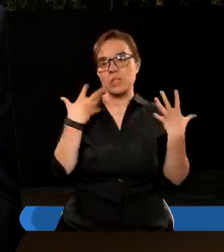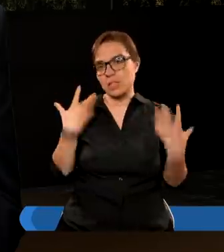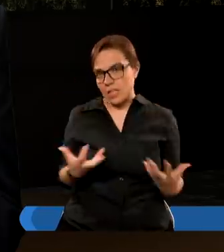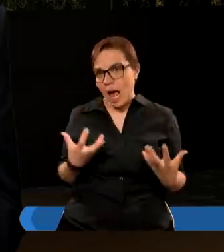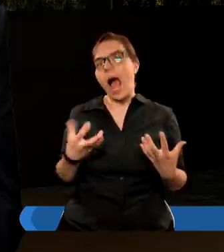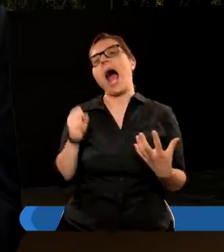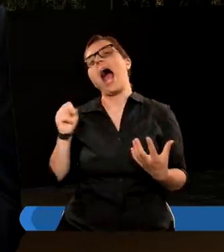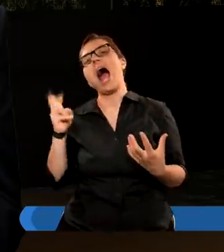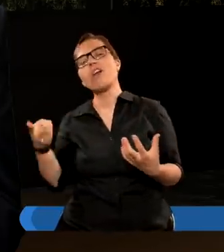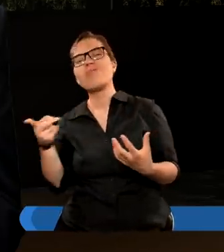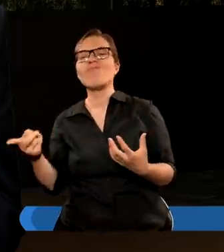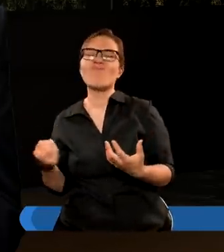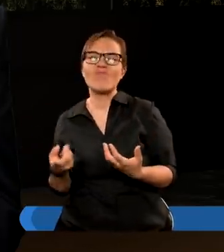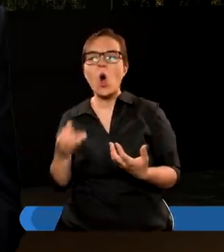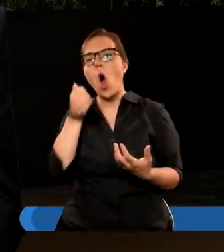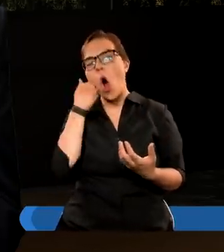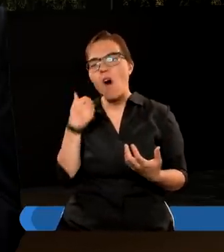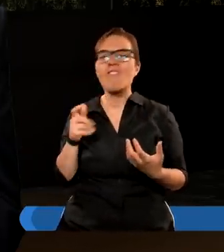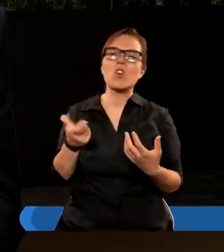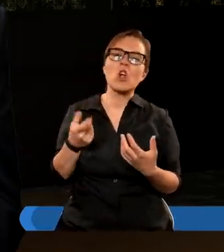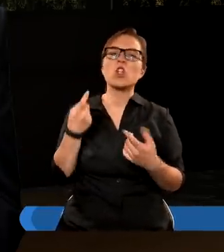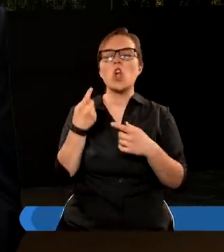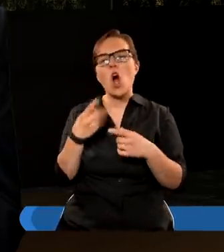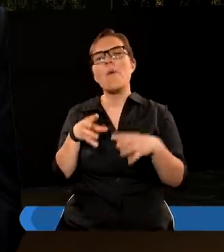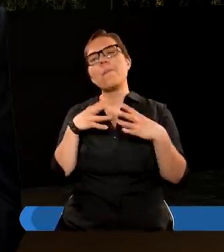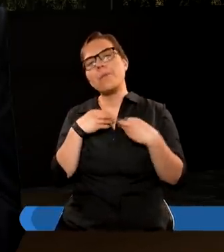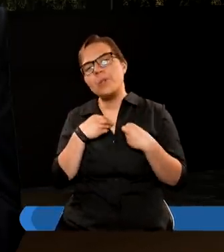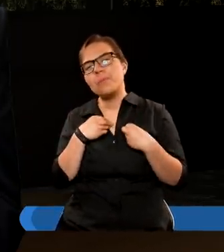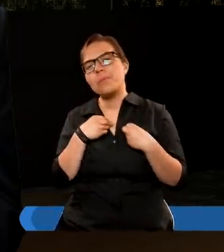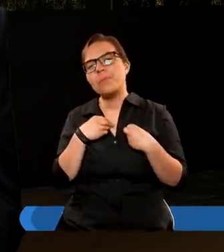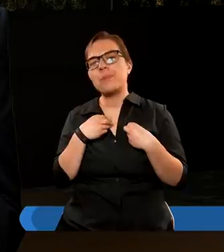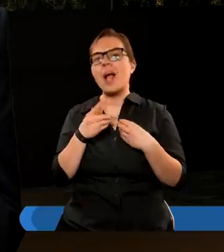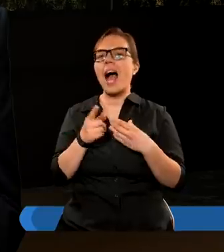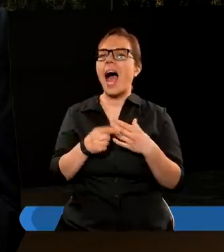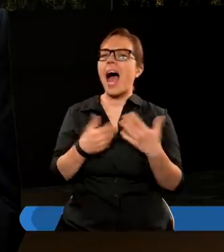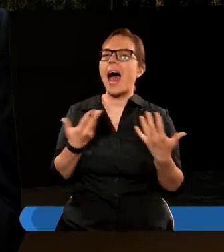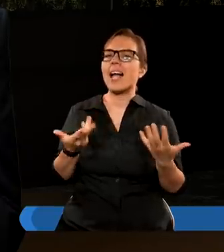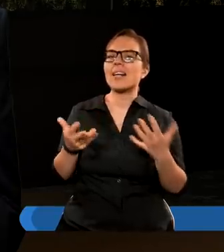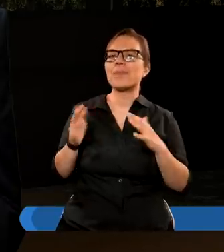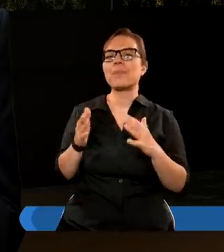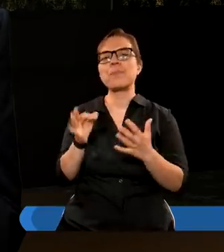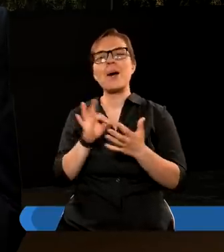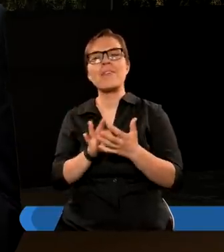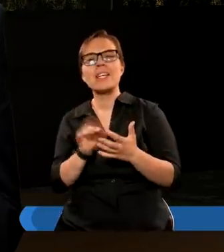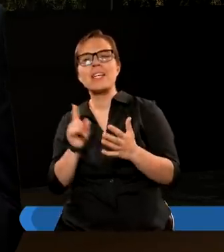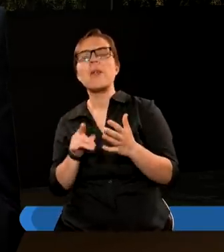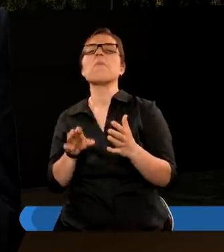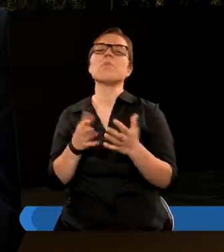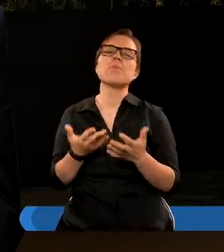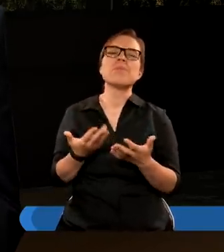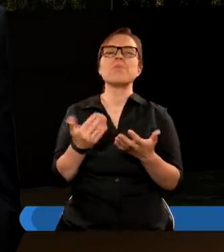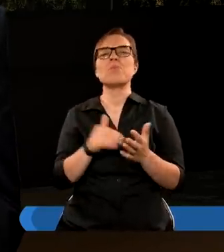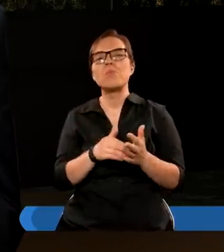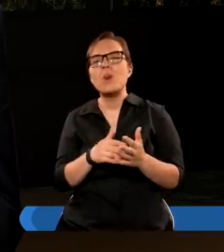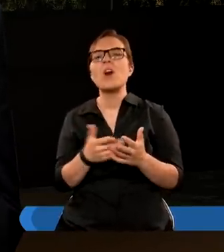drugi jednak wykonał rzecz niezbędną. Uwierzył w to, że